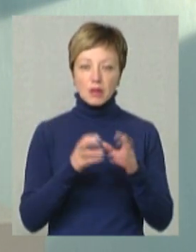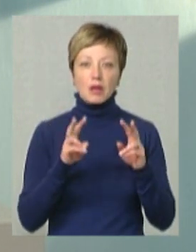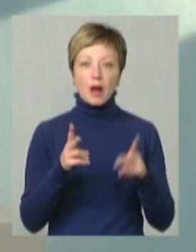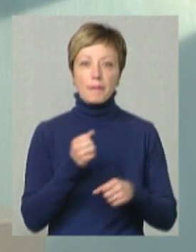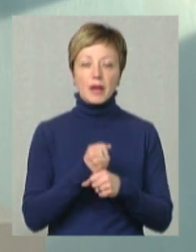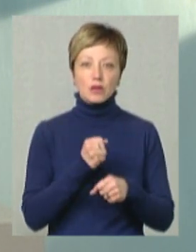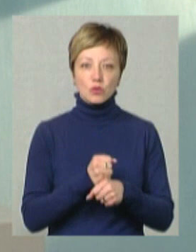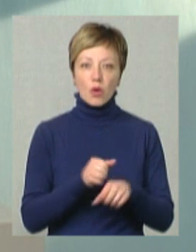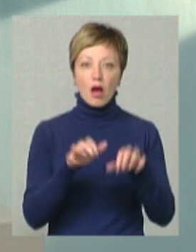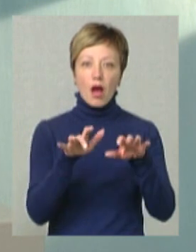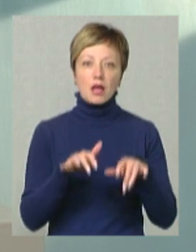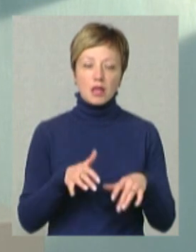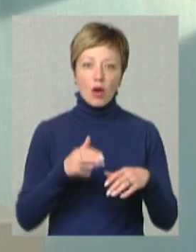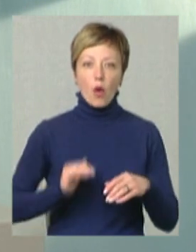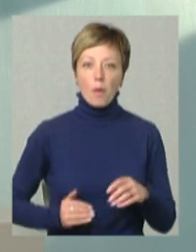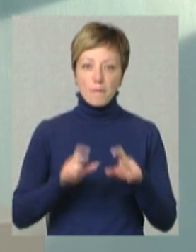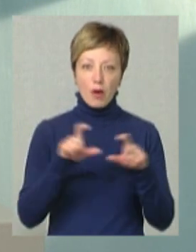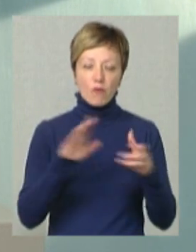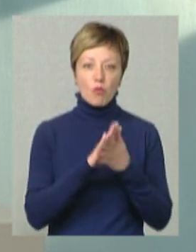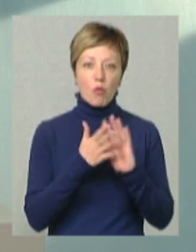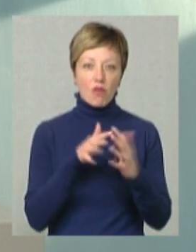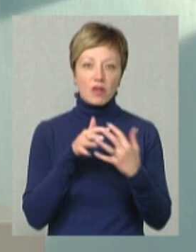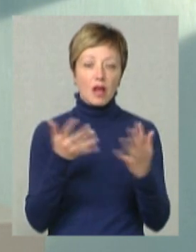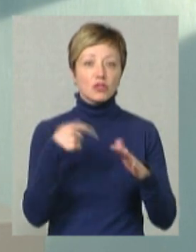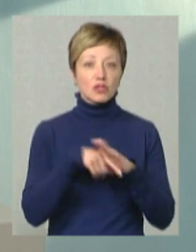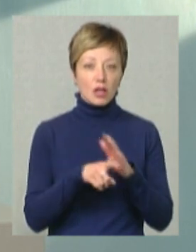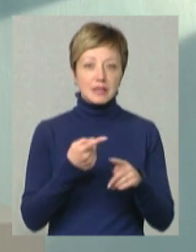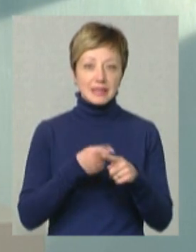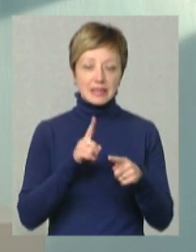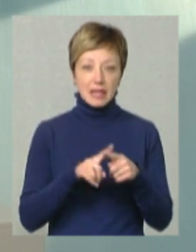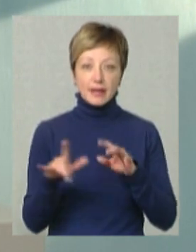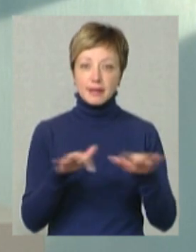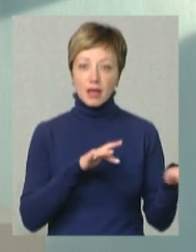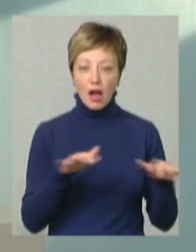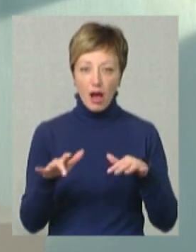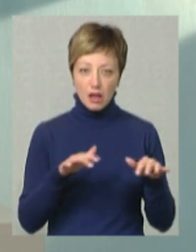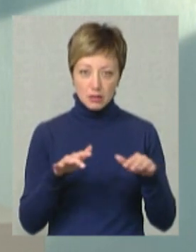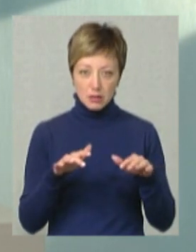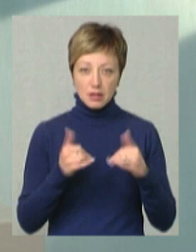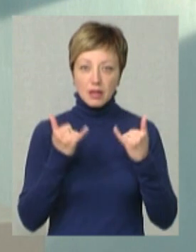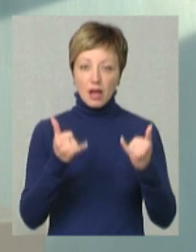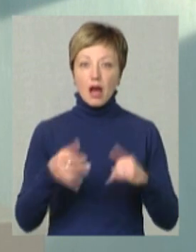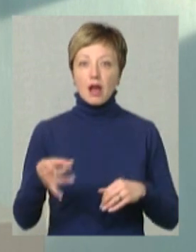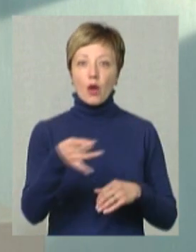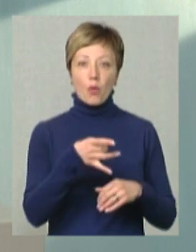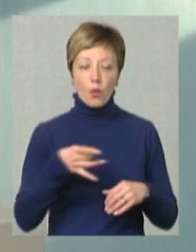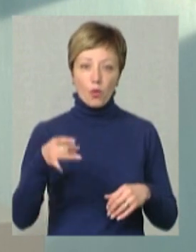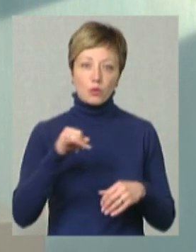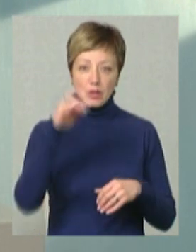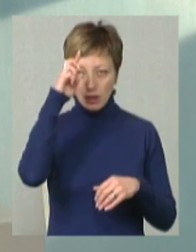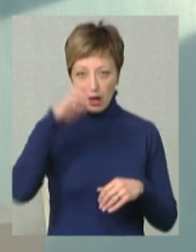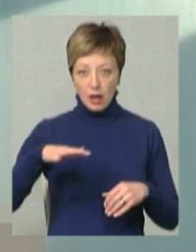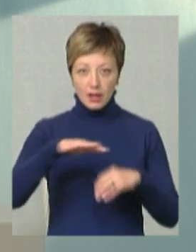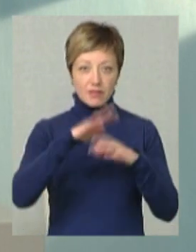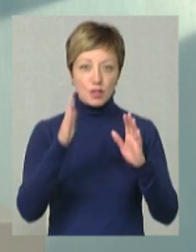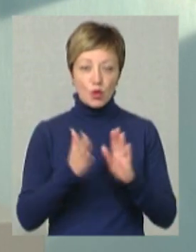як працюють ІТ-компанії в умовах війни та яке значення має саме ця діяльність для регіону і, власне, для країни